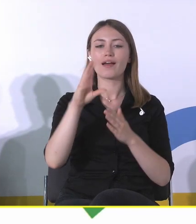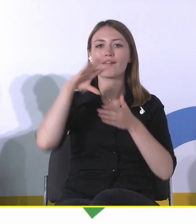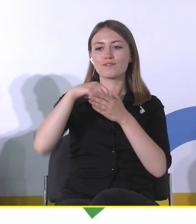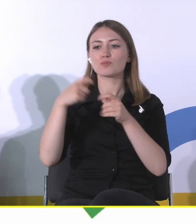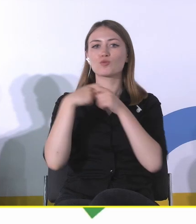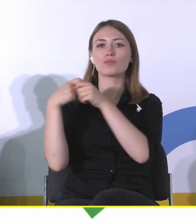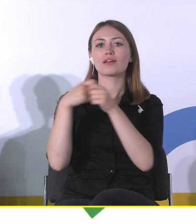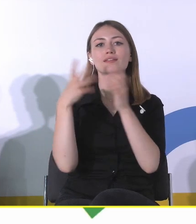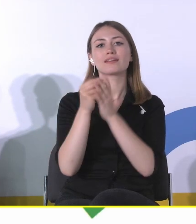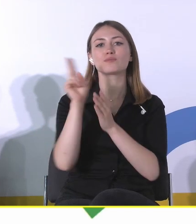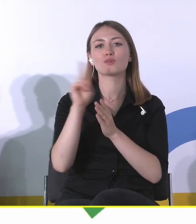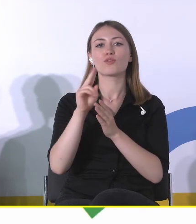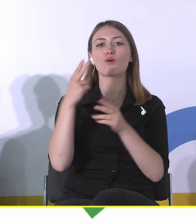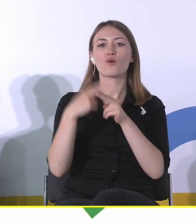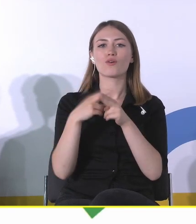Alzheimera,